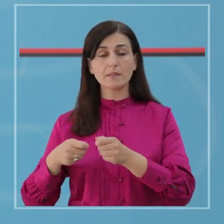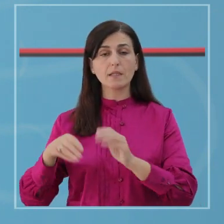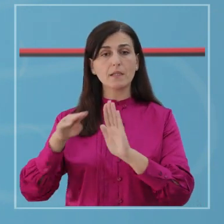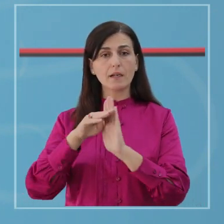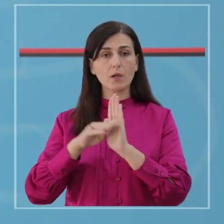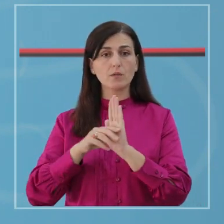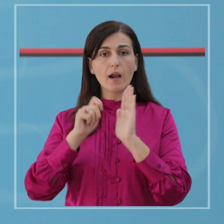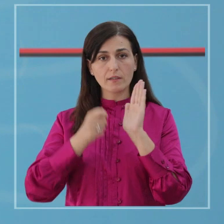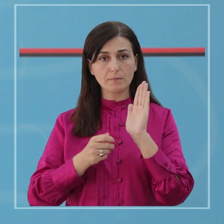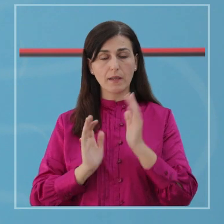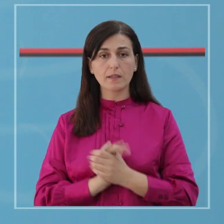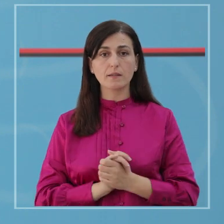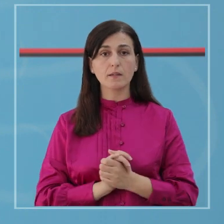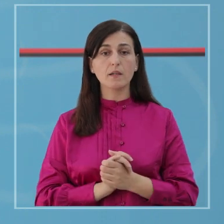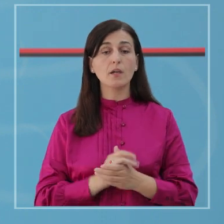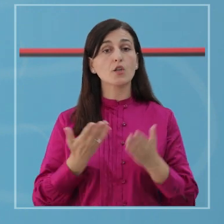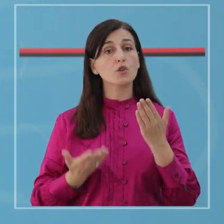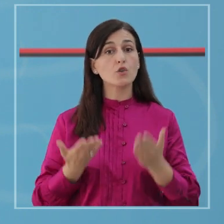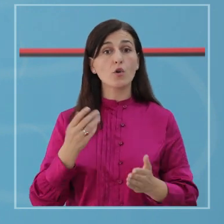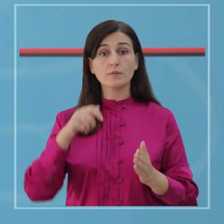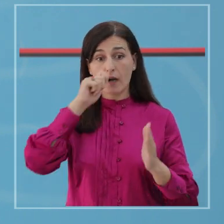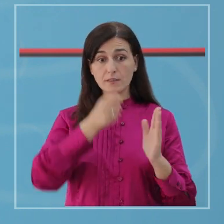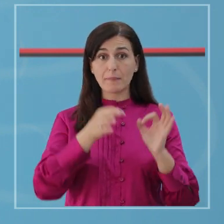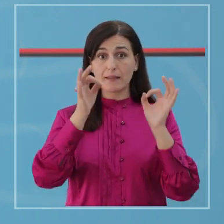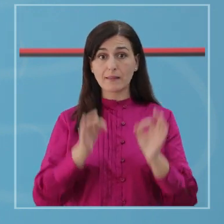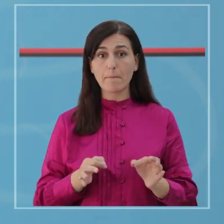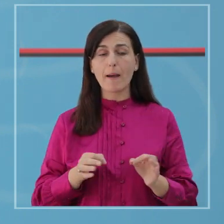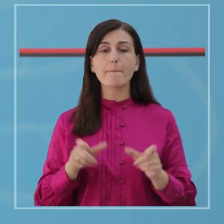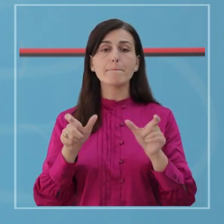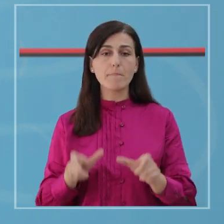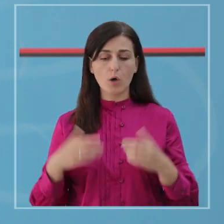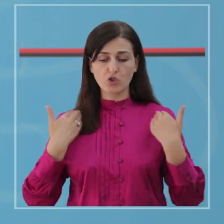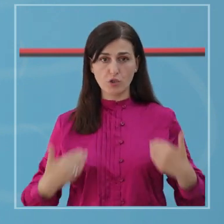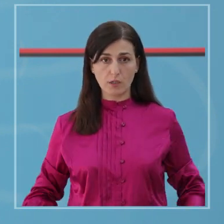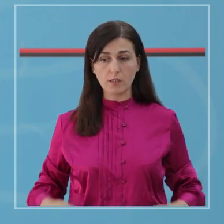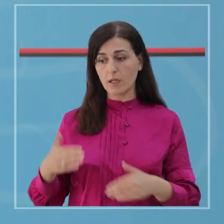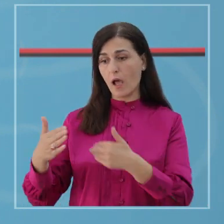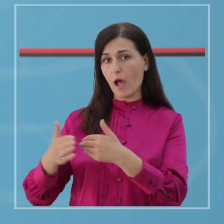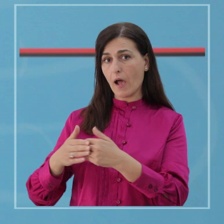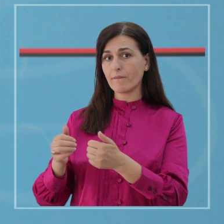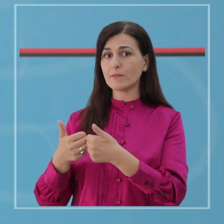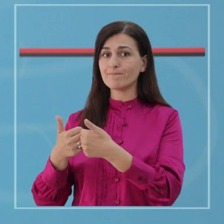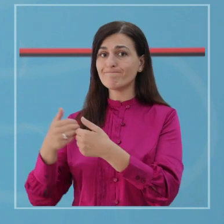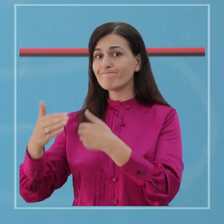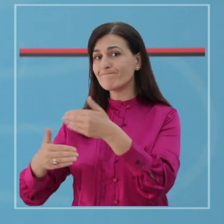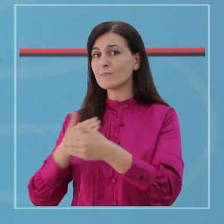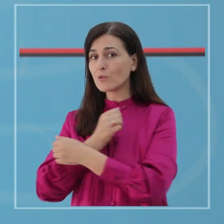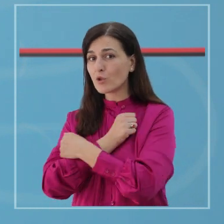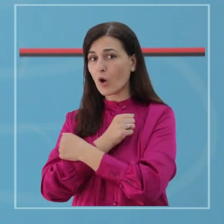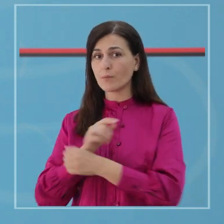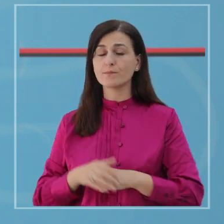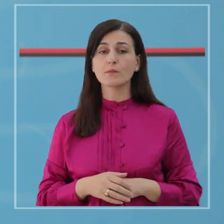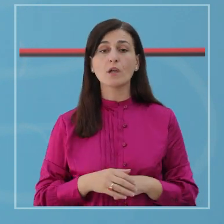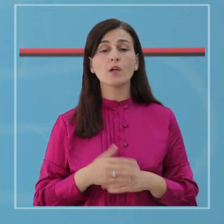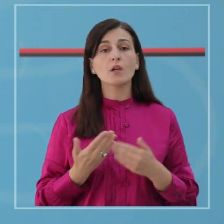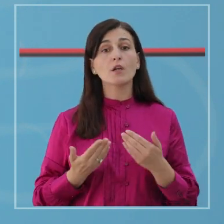përcaktuara. Respektimi strikt i masave të vendosura do të ruajnë shëndetin të uaj dhe të dashurve të uaj. Shkelja e regulave